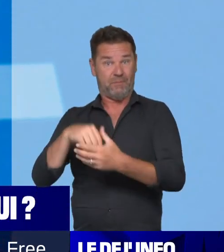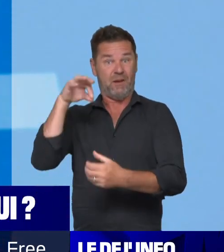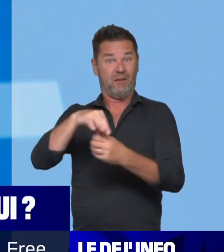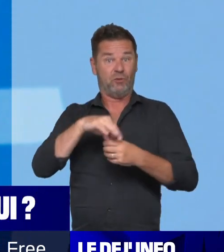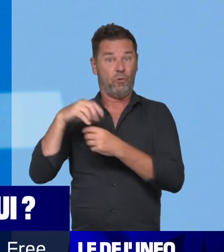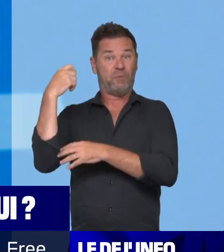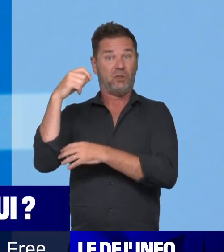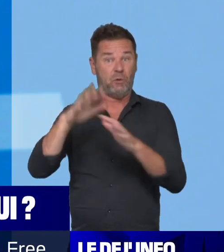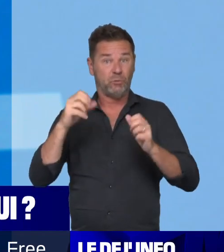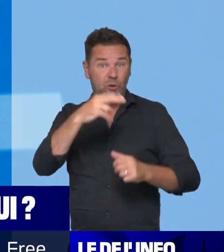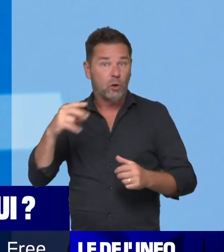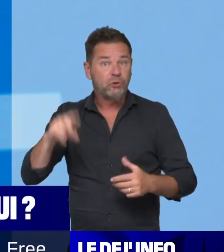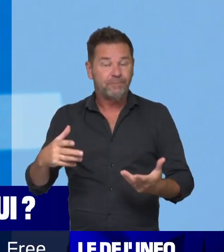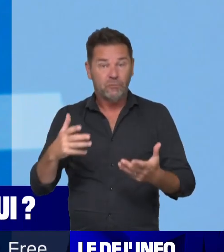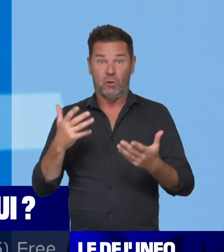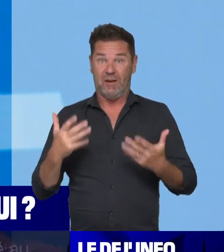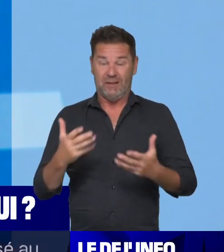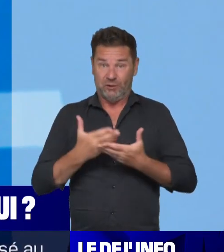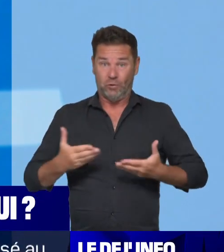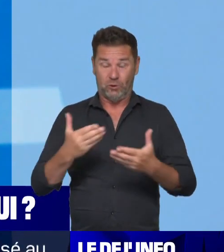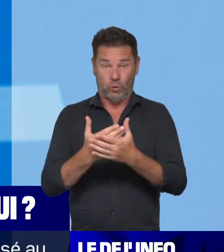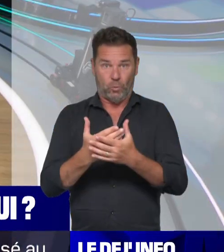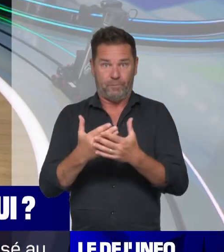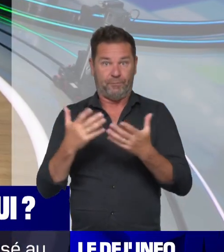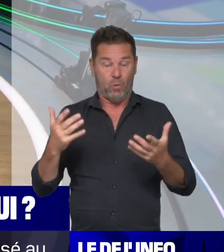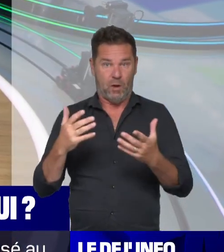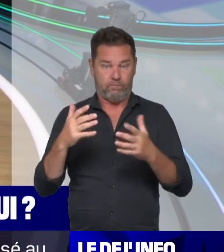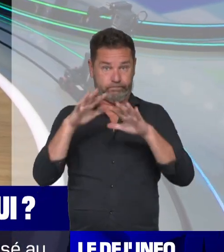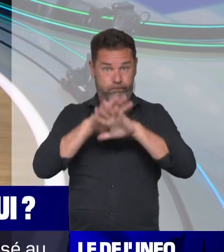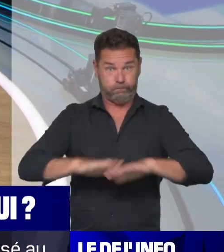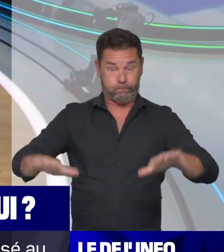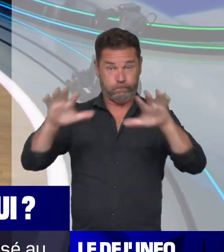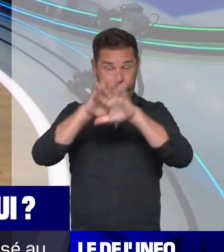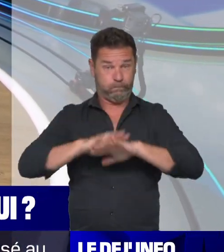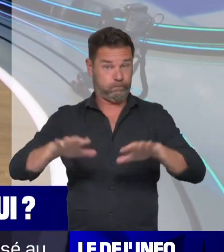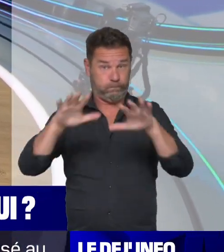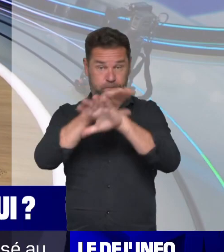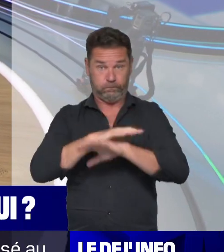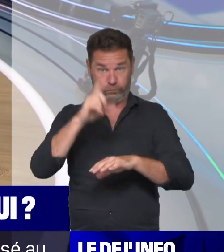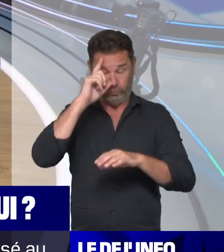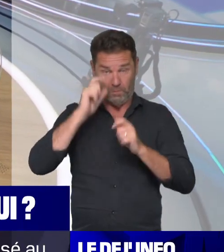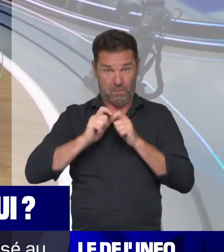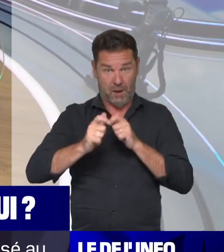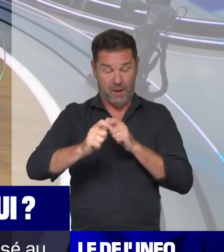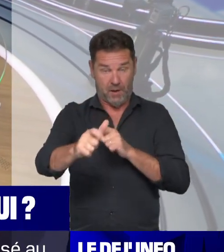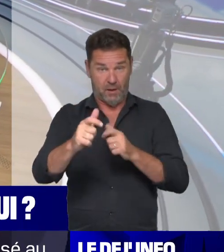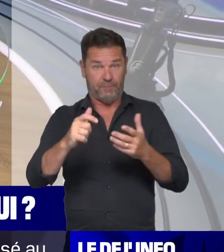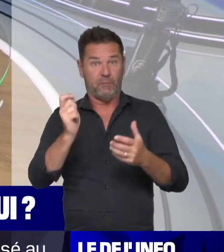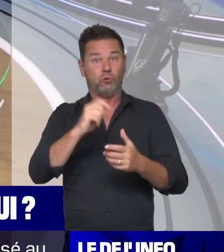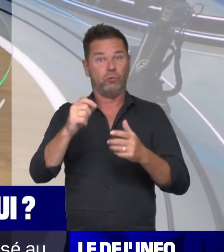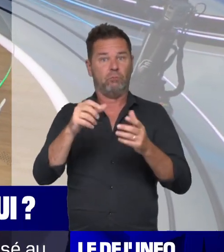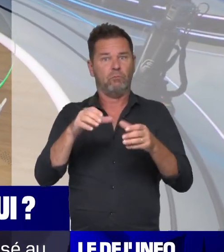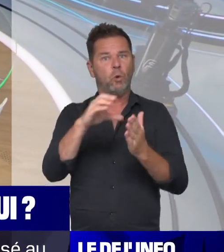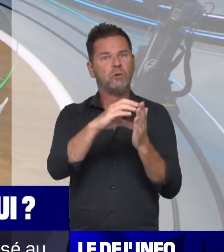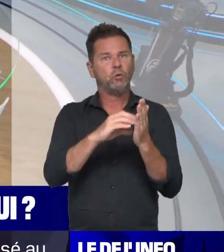honnêtement, on est dans une zone extrêmement grise, parfaitement brumeuse, parce qu'il y a quand même un principe cardinal dans notre Constitution,